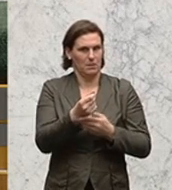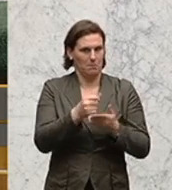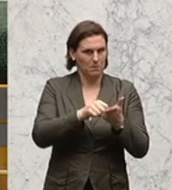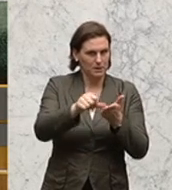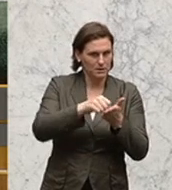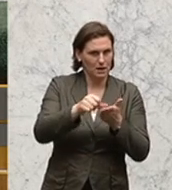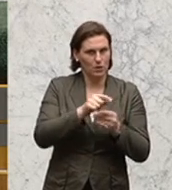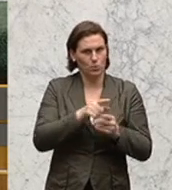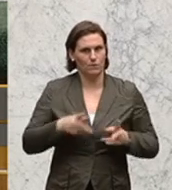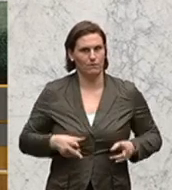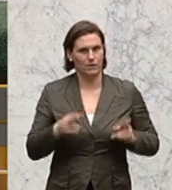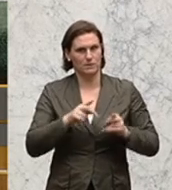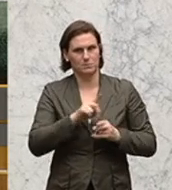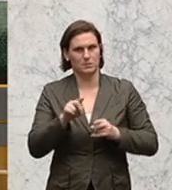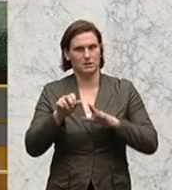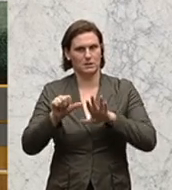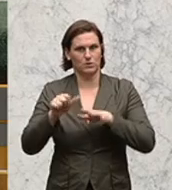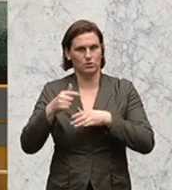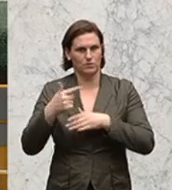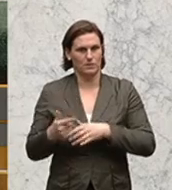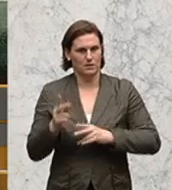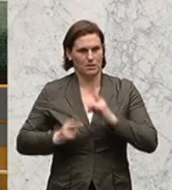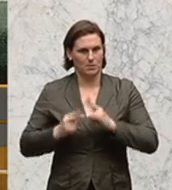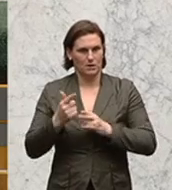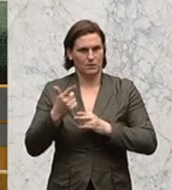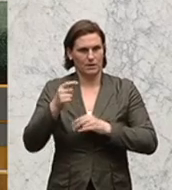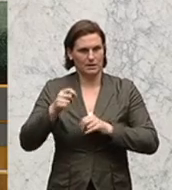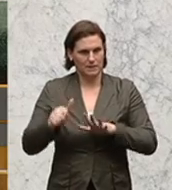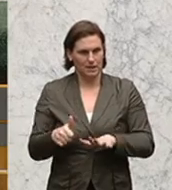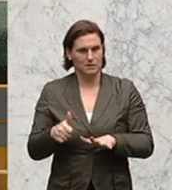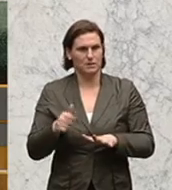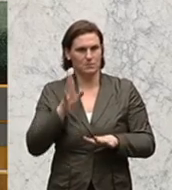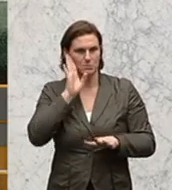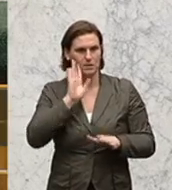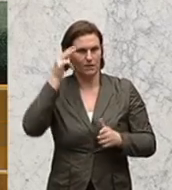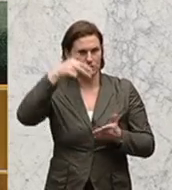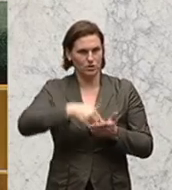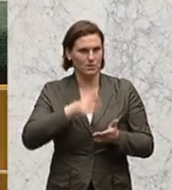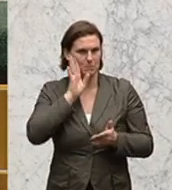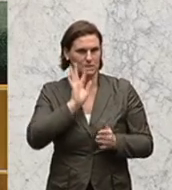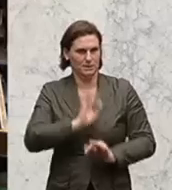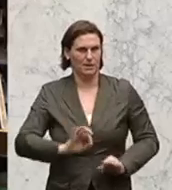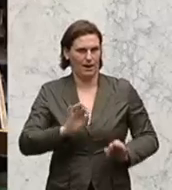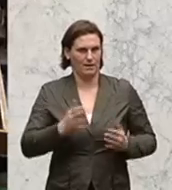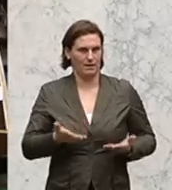Frist bis 26. April 2016 zu setzen. Wer dafür ist, den bitte ich um ein Zeichen.